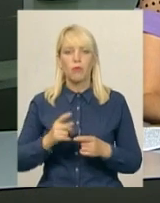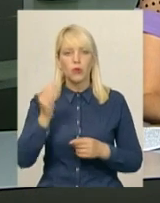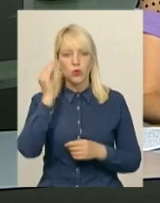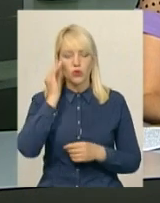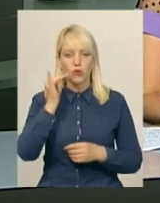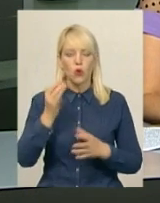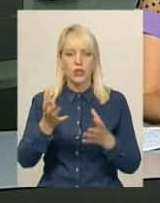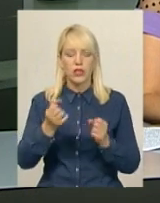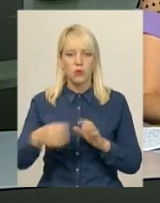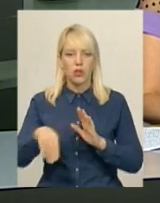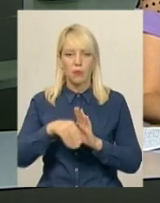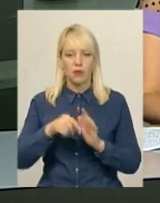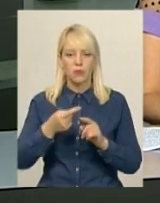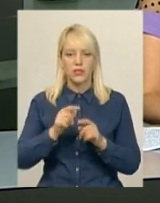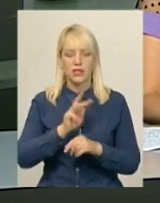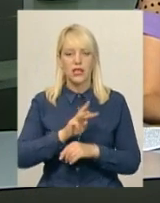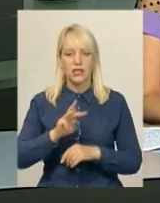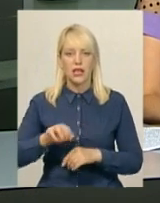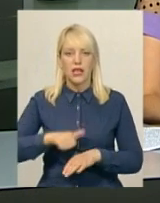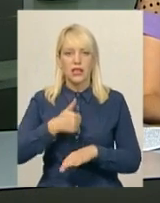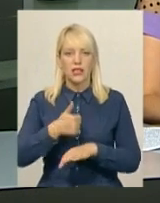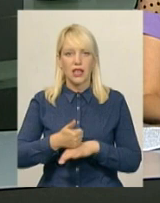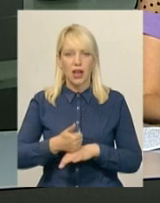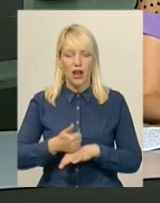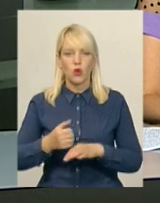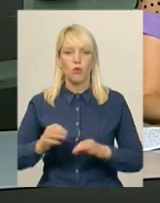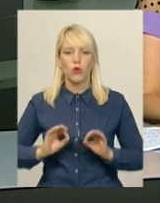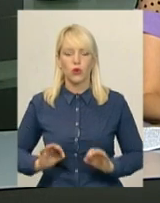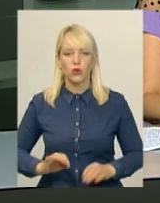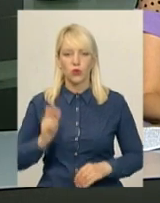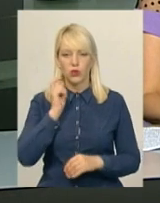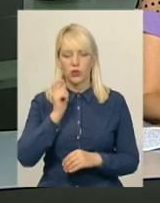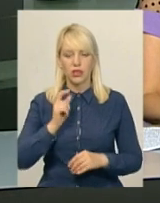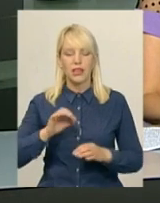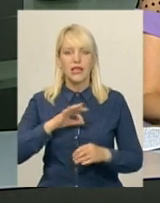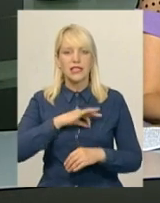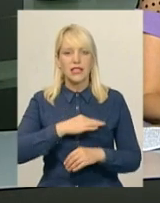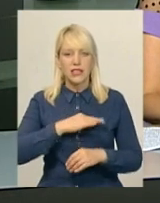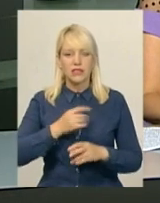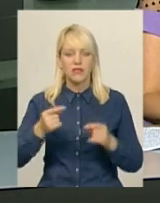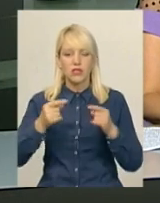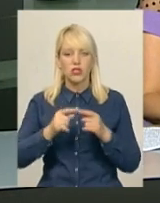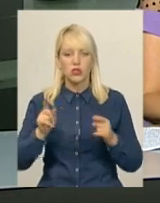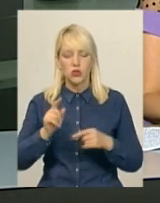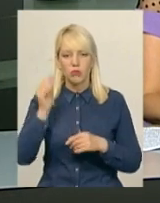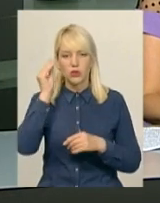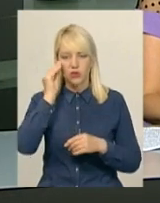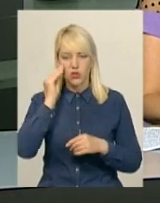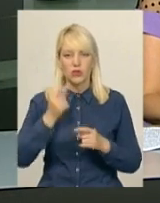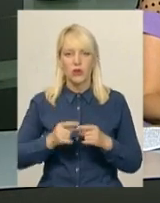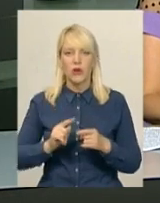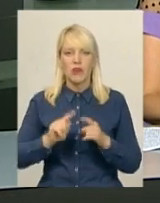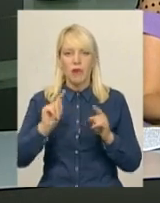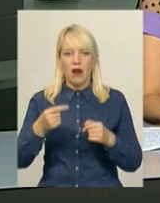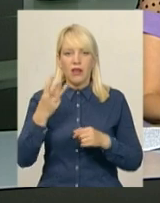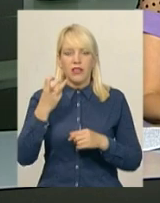Про це йдеться на сайті Генеральної прокуратури України. Слідство встановило, що підозрюваний вимагав від обвинуваченого у кримінально опровадженні 300